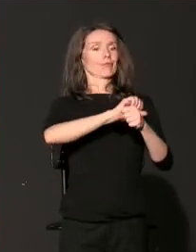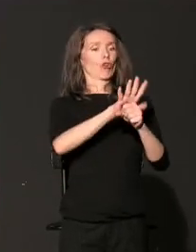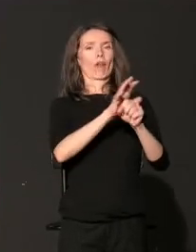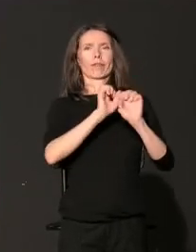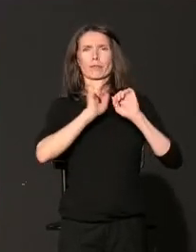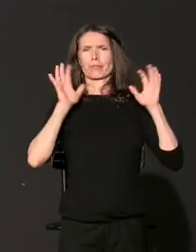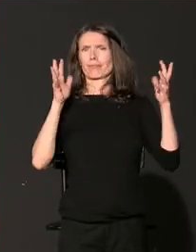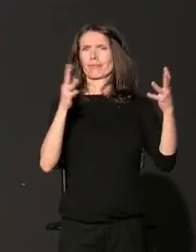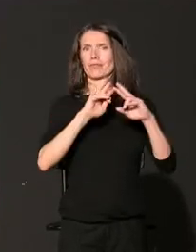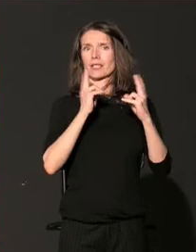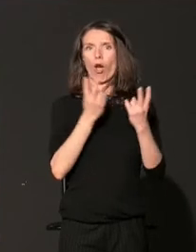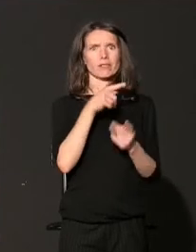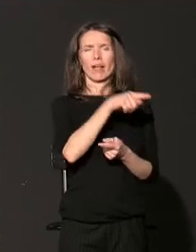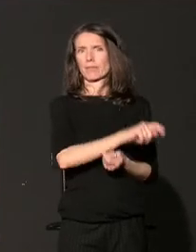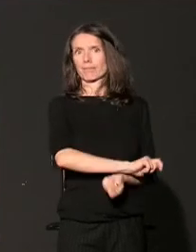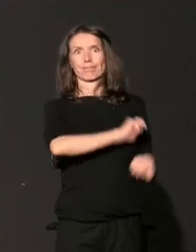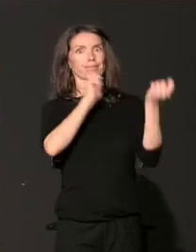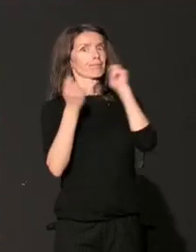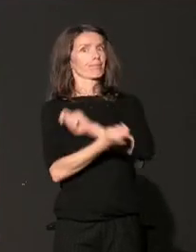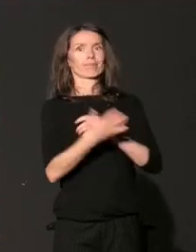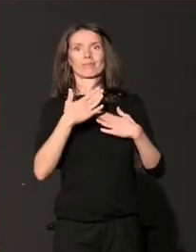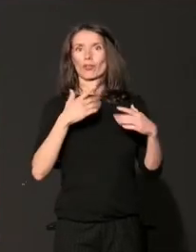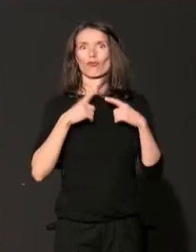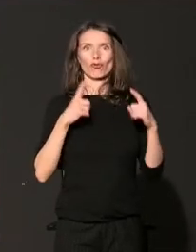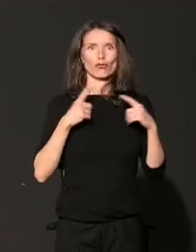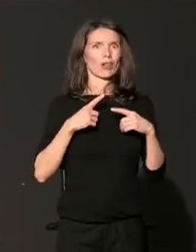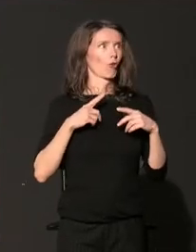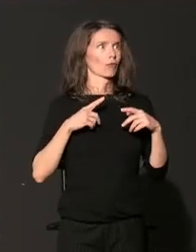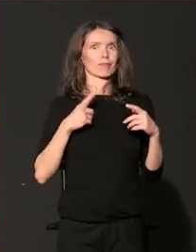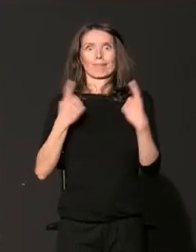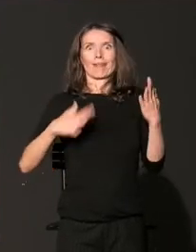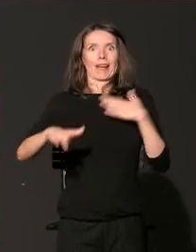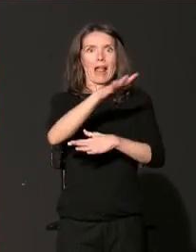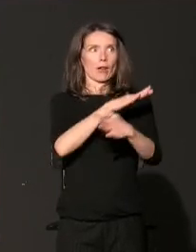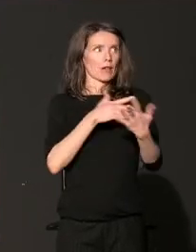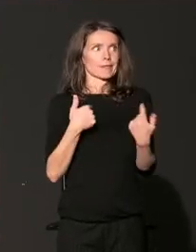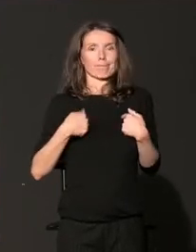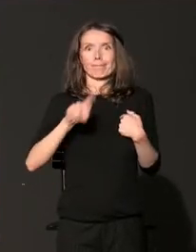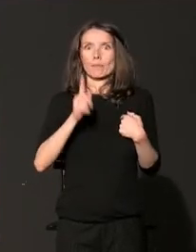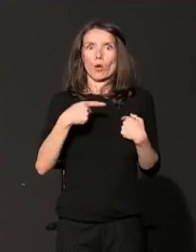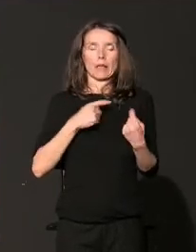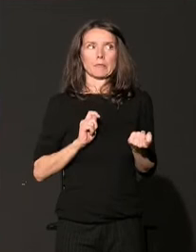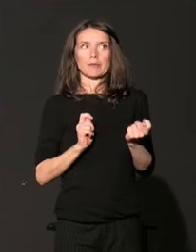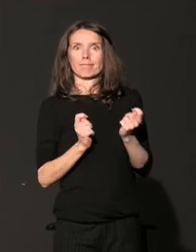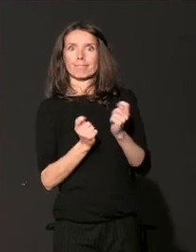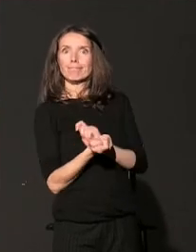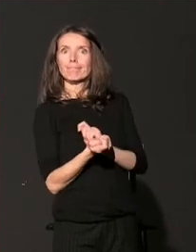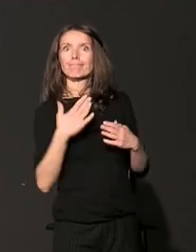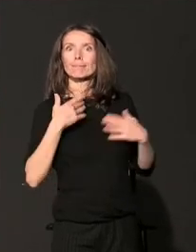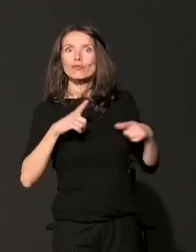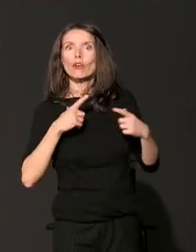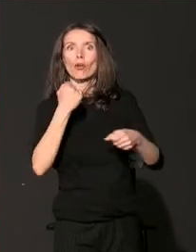naših života i kreirala novu realnost koja je zahtevala da joj se prilagodimo i da prilagodimo i svoje delovanje.